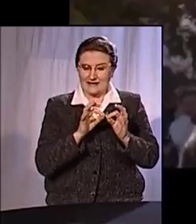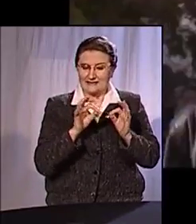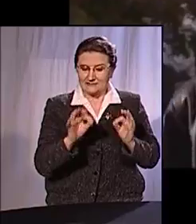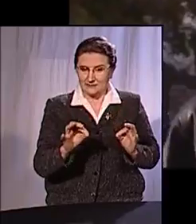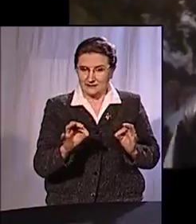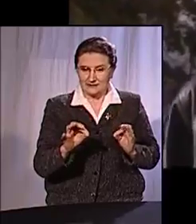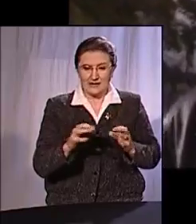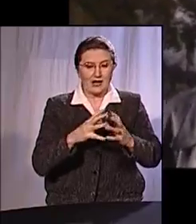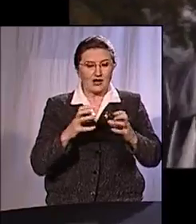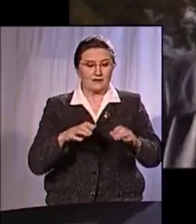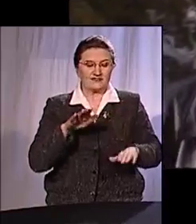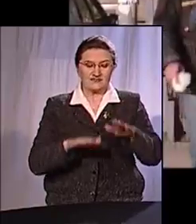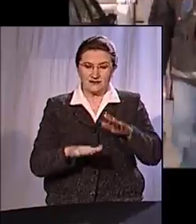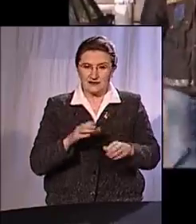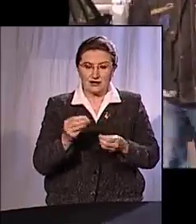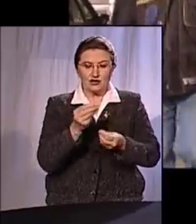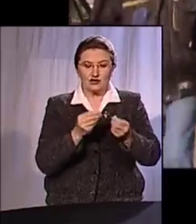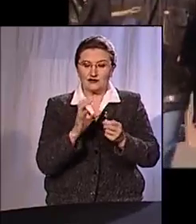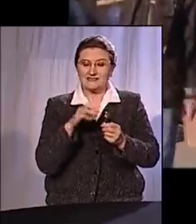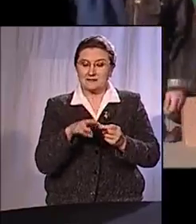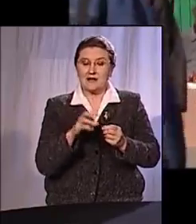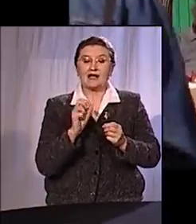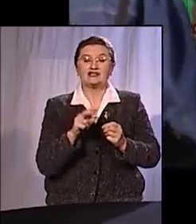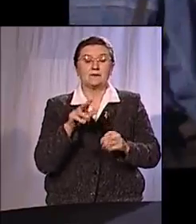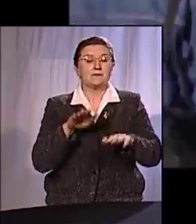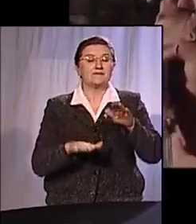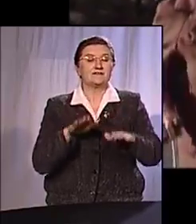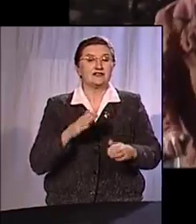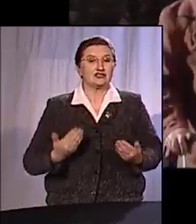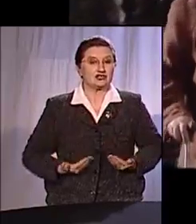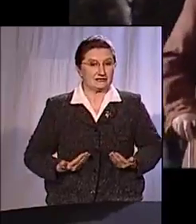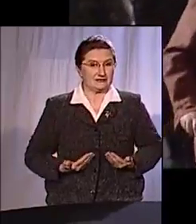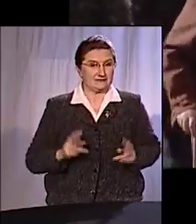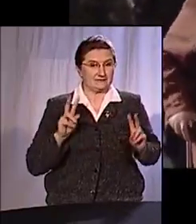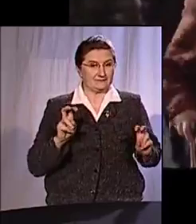Колбасу в граммах, шелка в сантиметрах. А чем промерить жизнь?